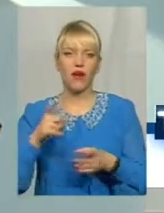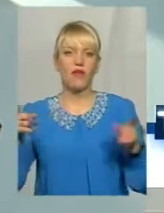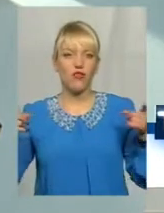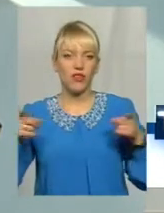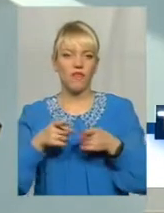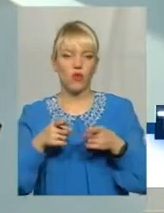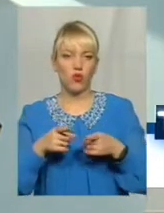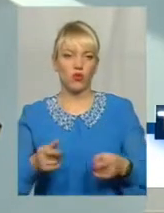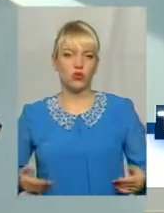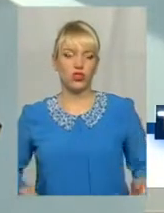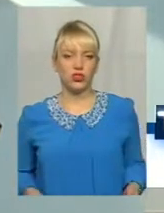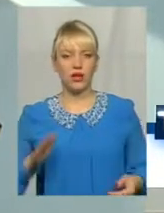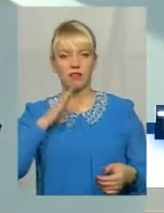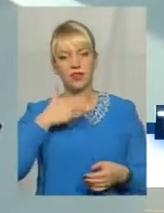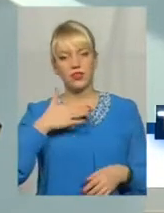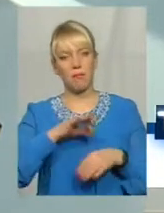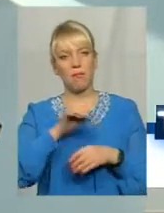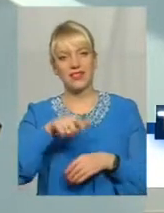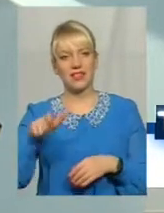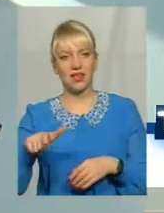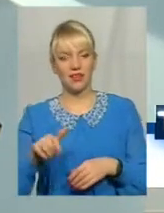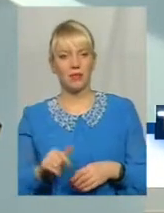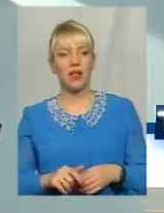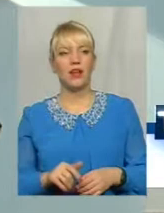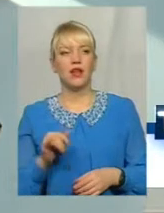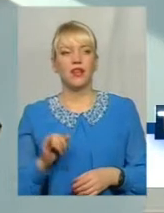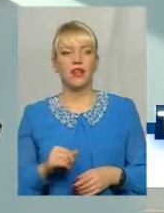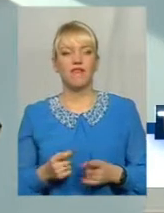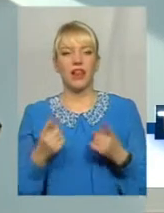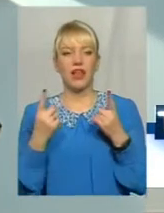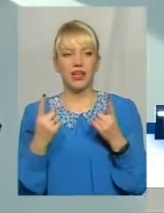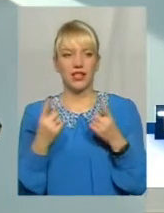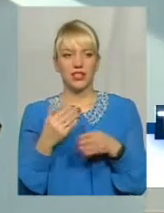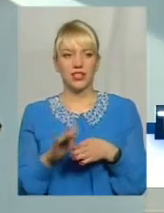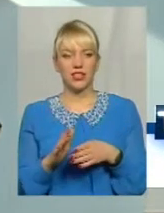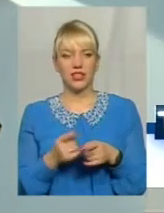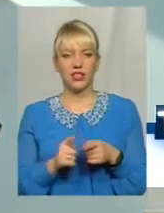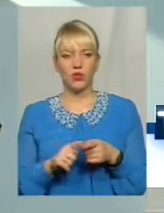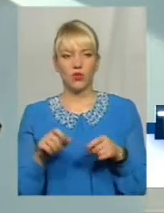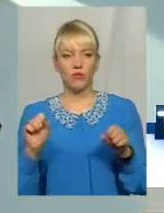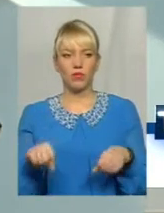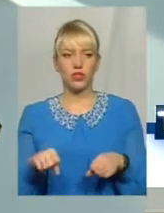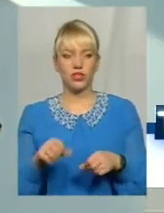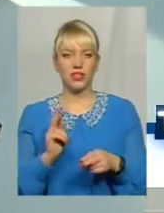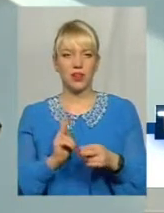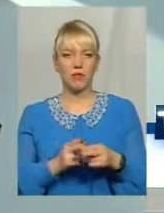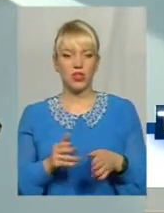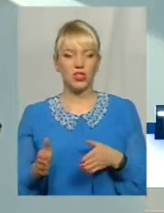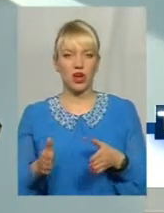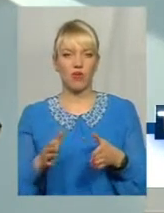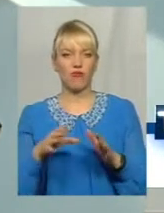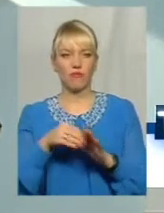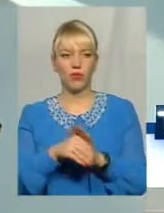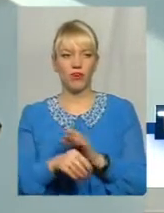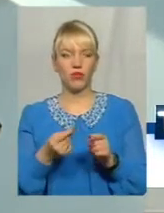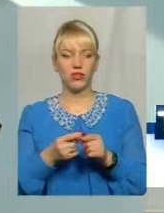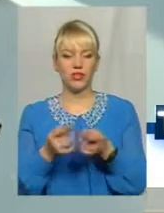пацієння нашим, на жаль, громадянам України Велика частина цього можна запобігти шляхом впровадження На тих